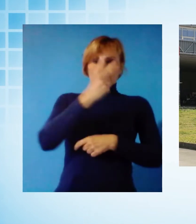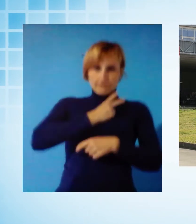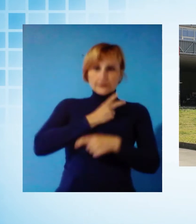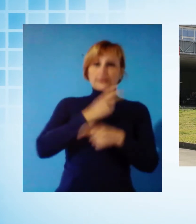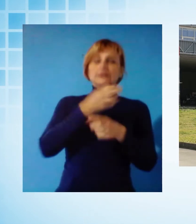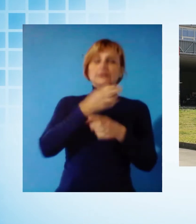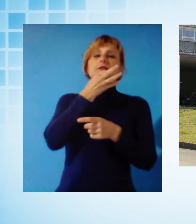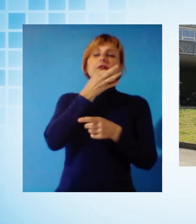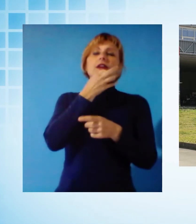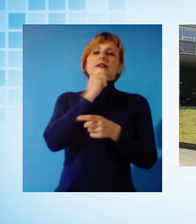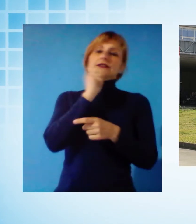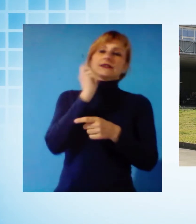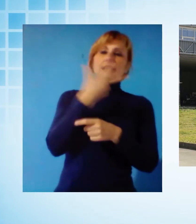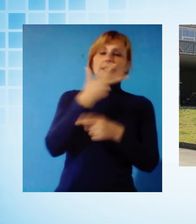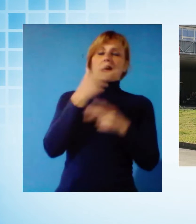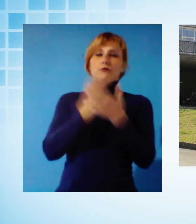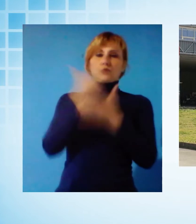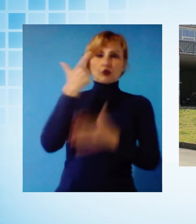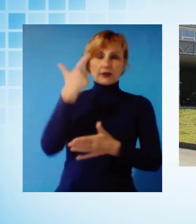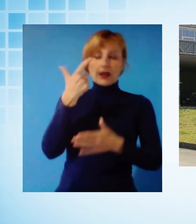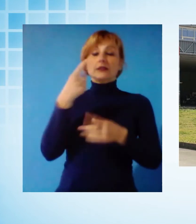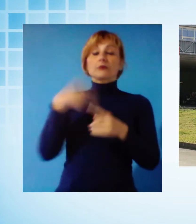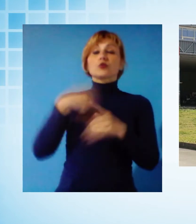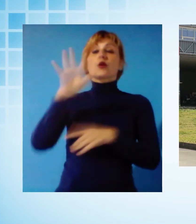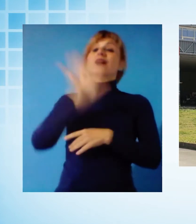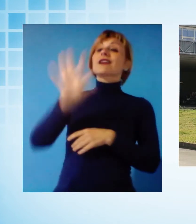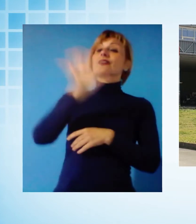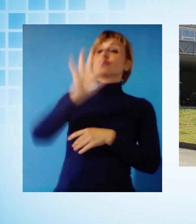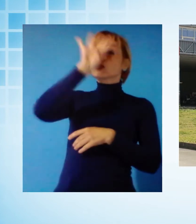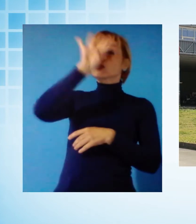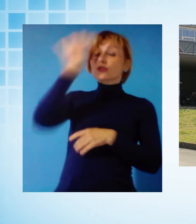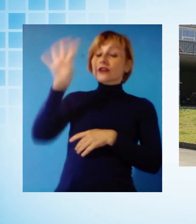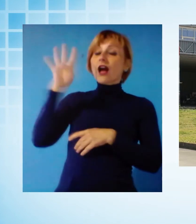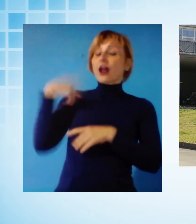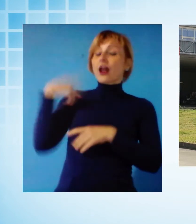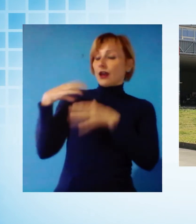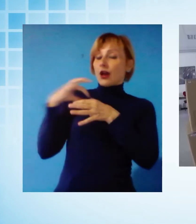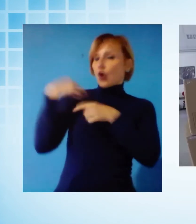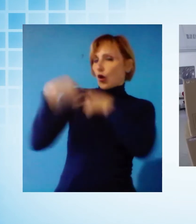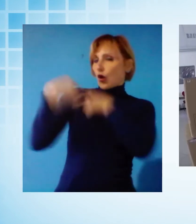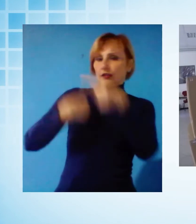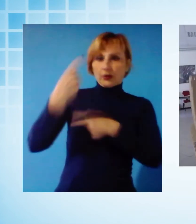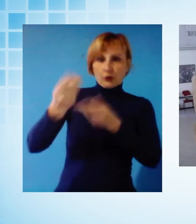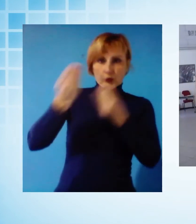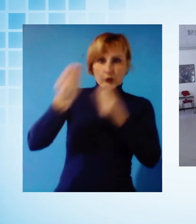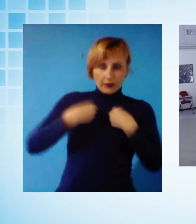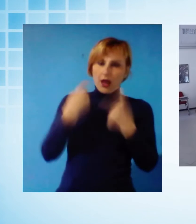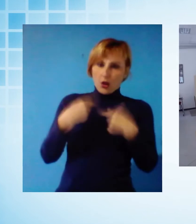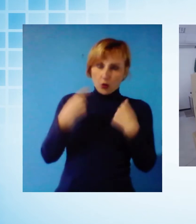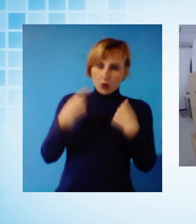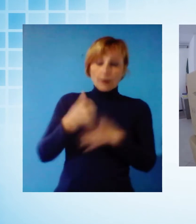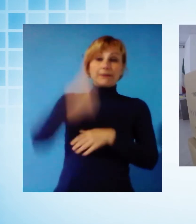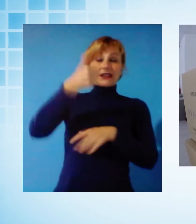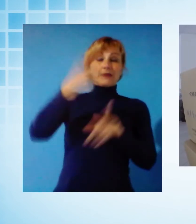importante. La Regione molto probabilmente darà continuità all'arrivo di queste mascherine dopo il primo